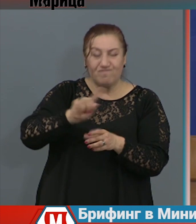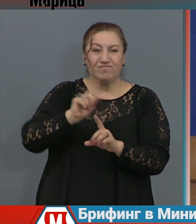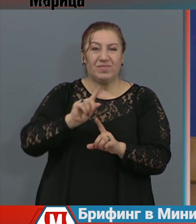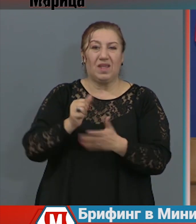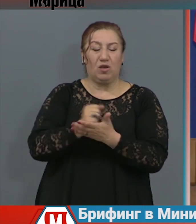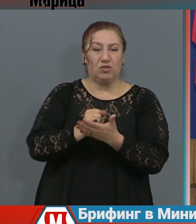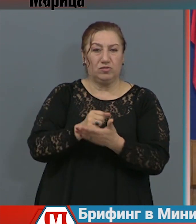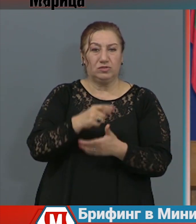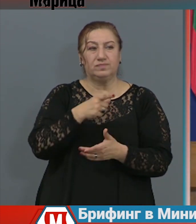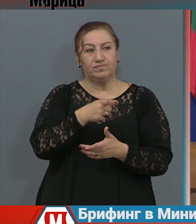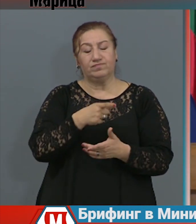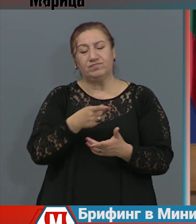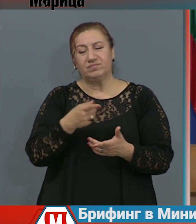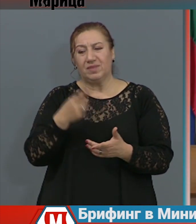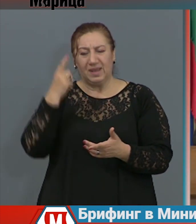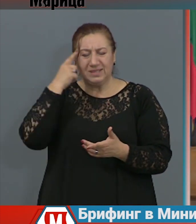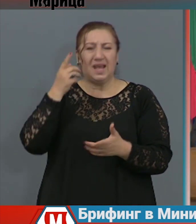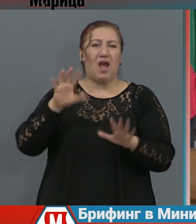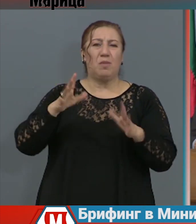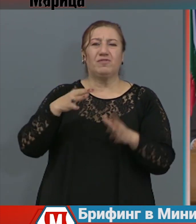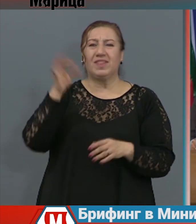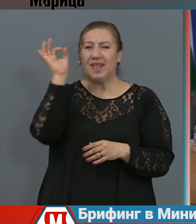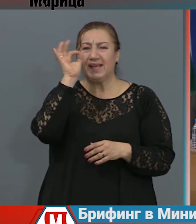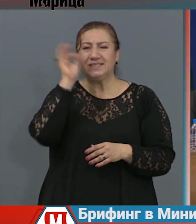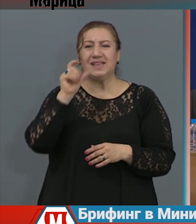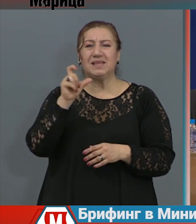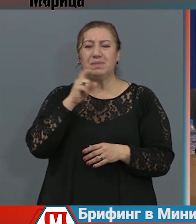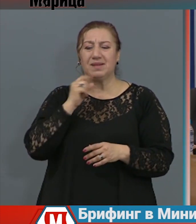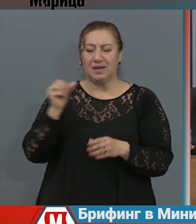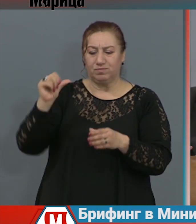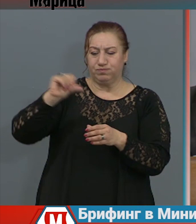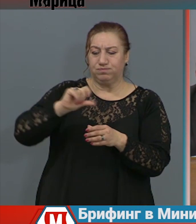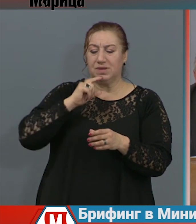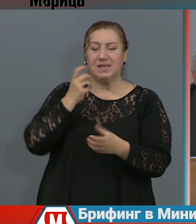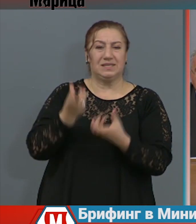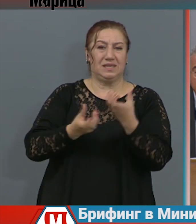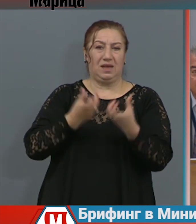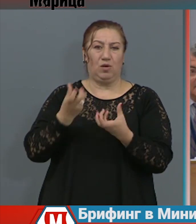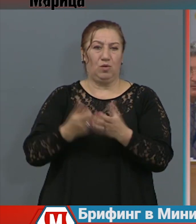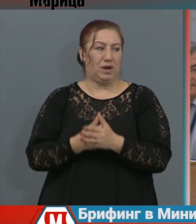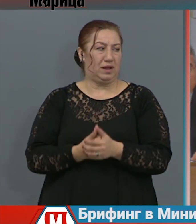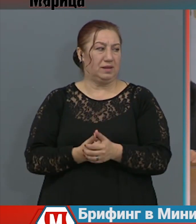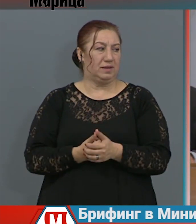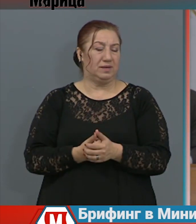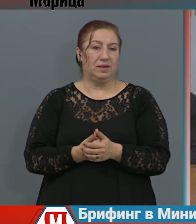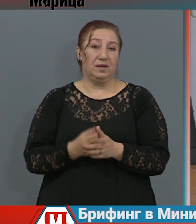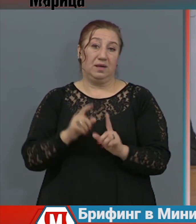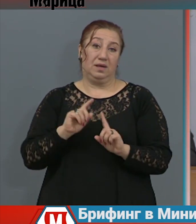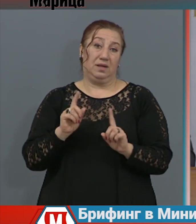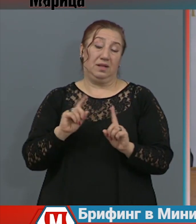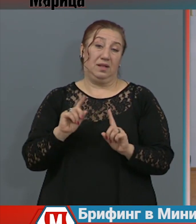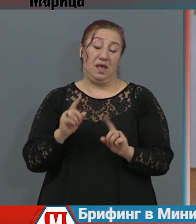Денатуриран спирт. Син спирт за горена, класически. Денатурирания не се денатурира само с метанол.